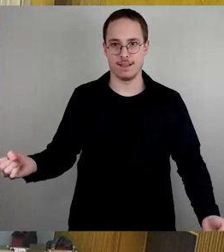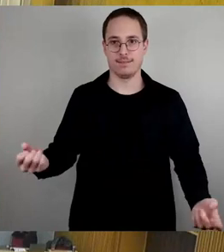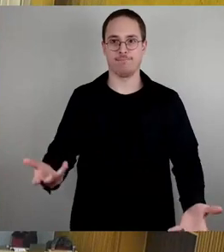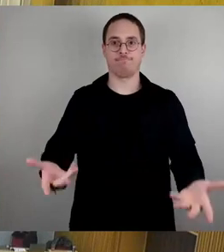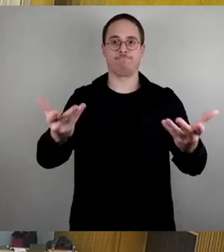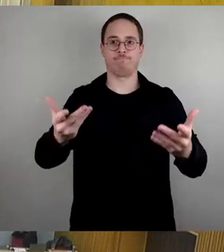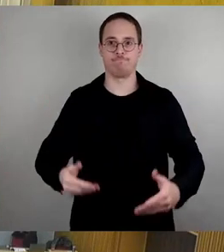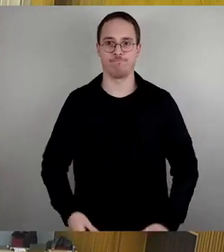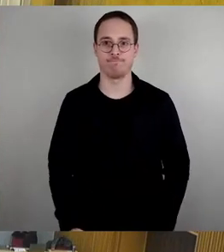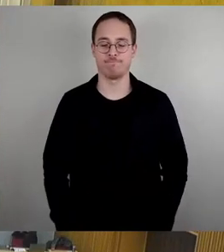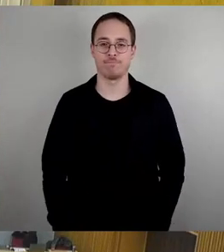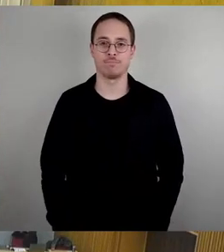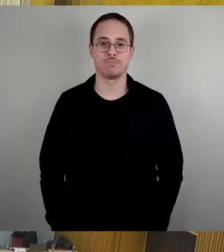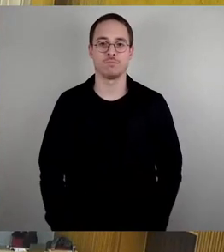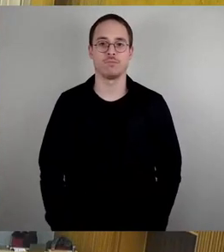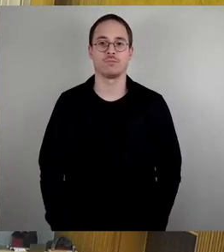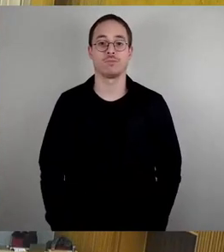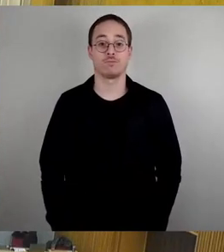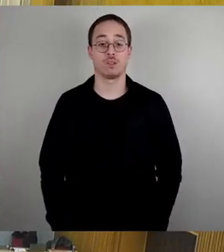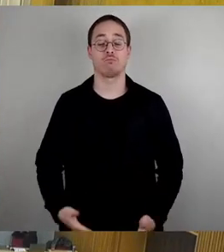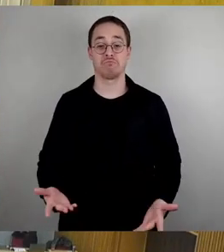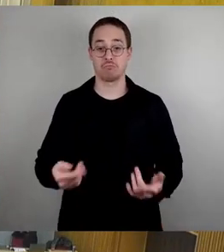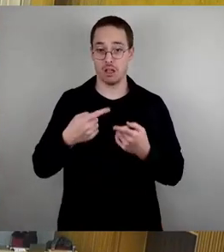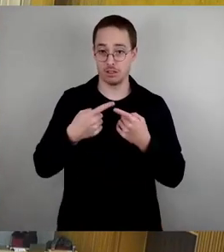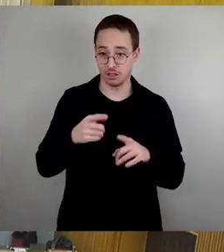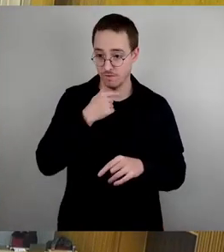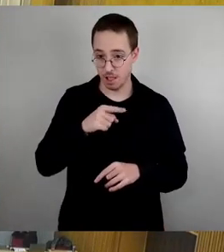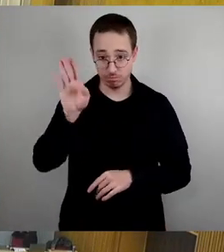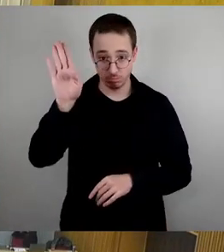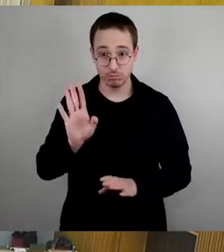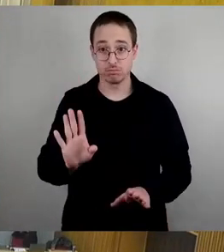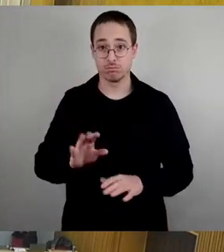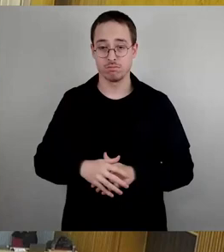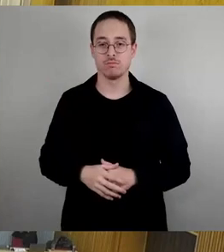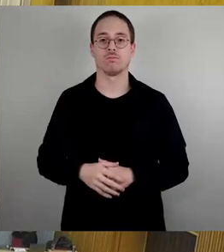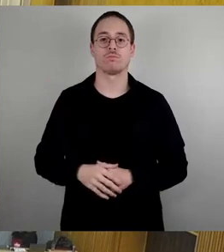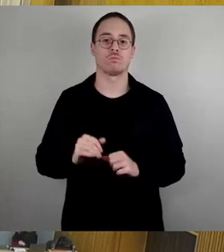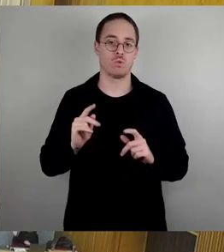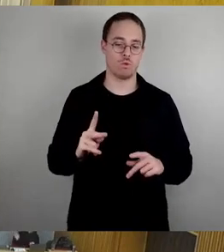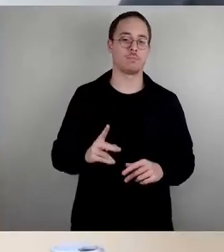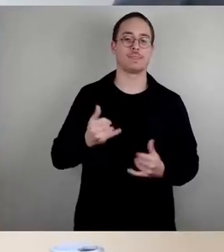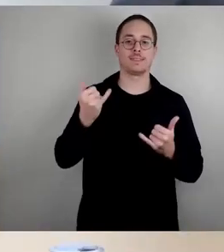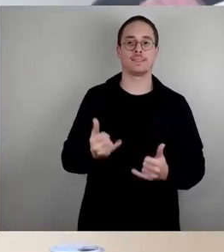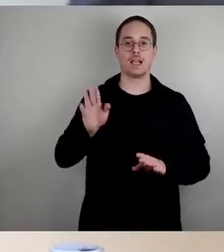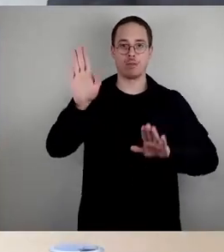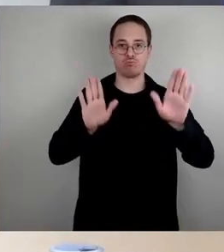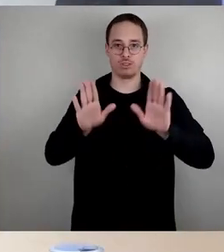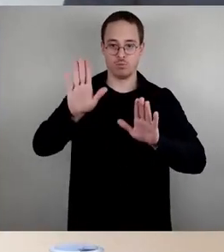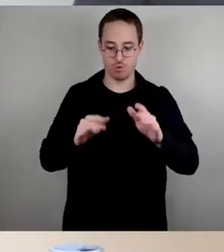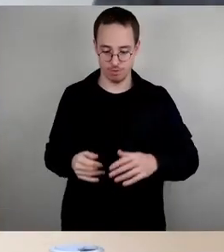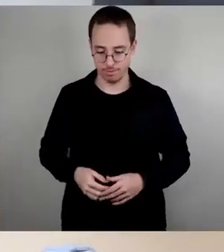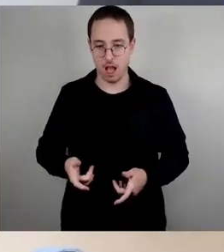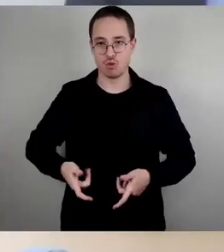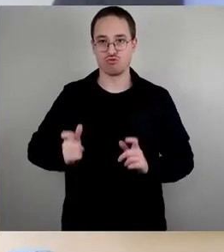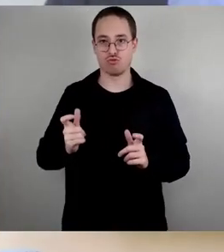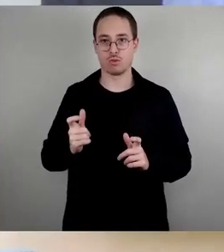So wird weiterhin das Wort gewünscht, das kann ich nicht erkennen. Kämen wir zur Abstimmung über den federführenden Ausschussbericht.